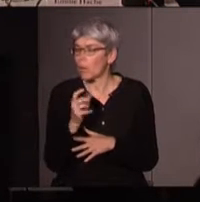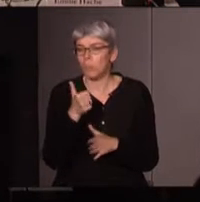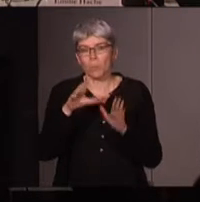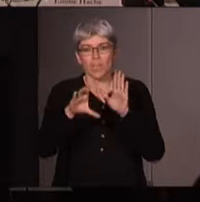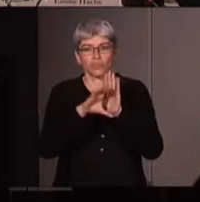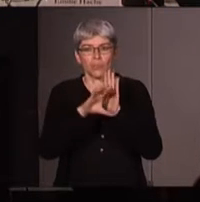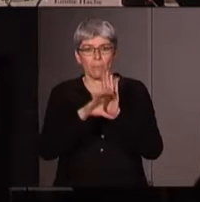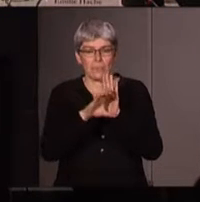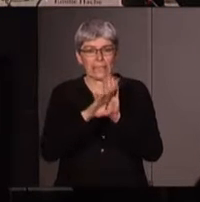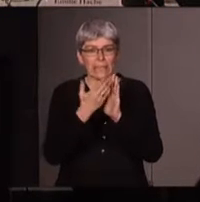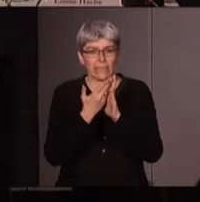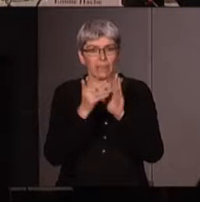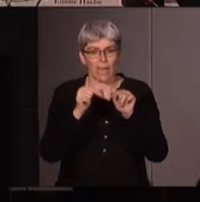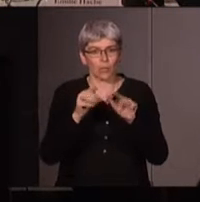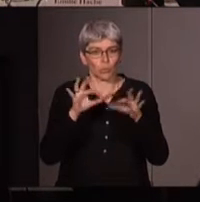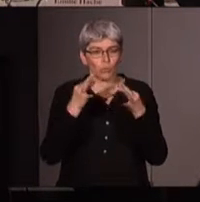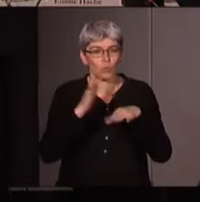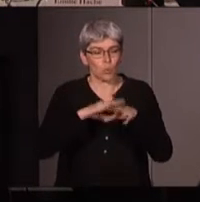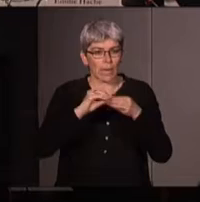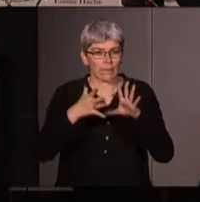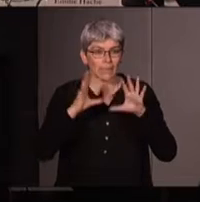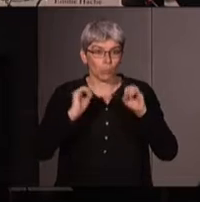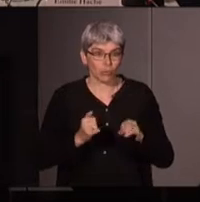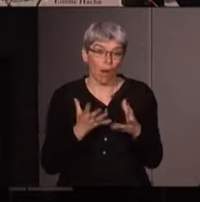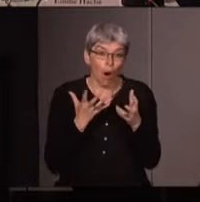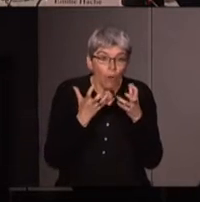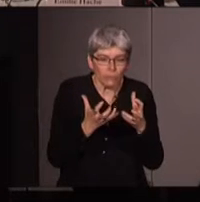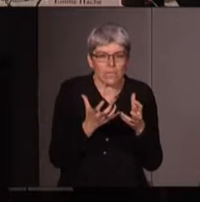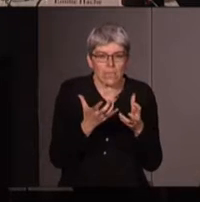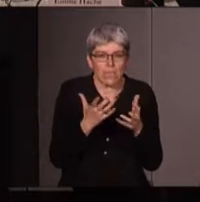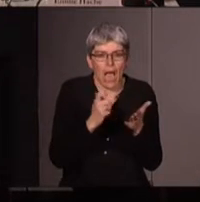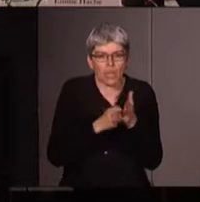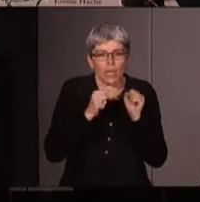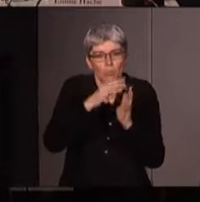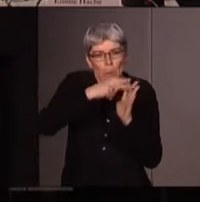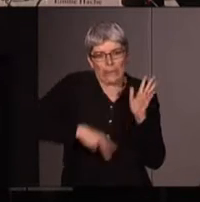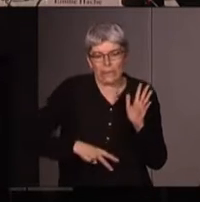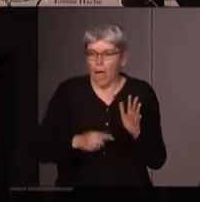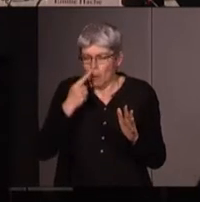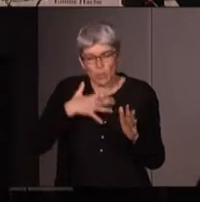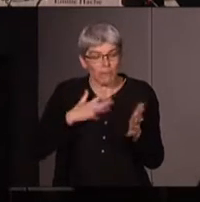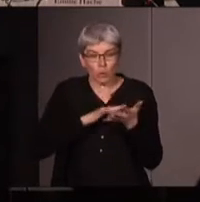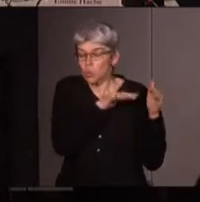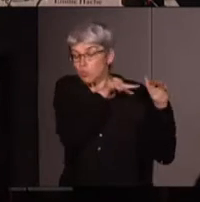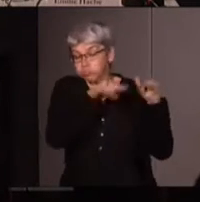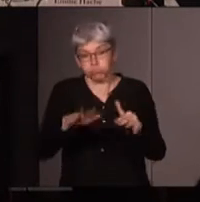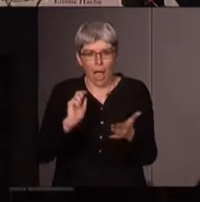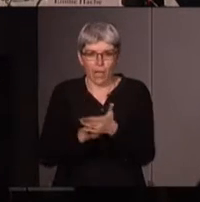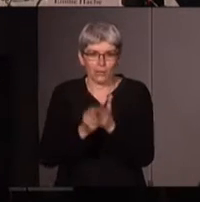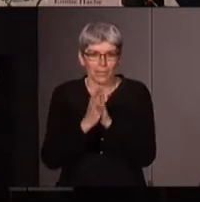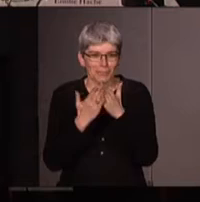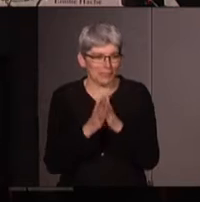chapitre je crois de ce livre voilà pour vous donner envie d'aller le lire on va se ruer alors j'en profite pour